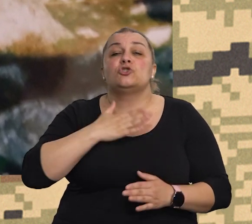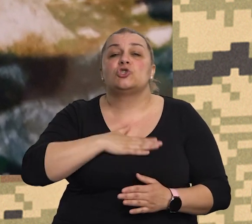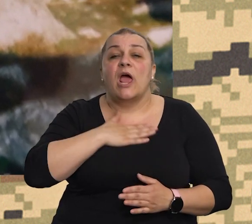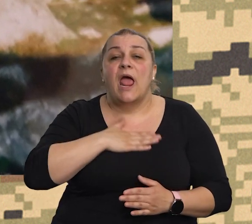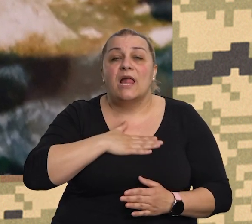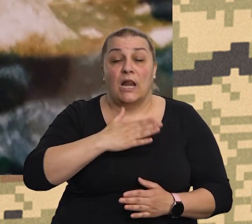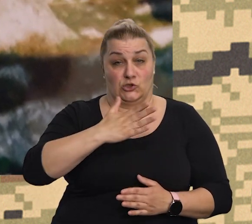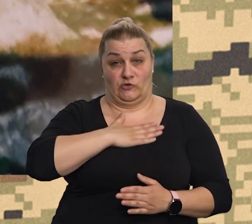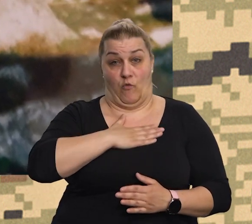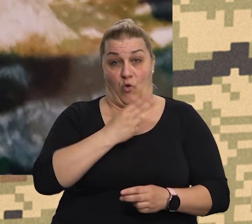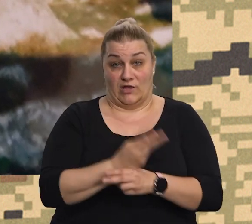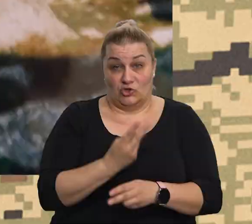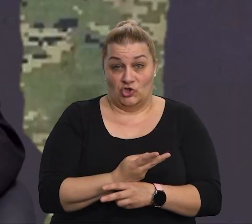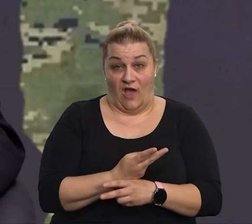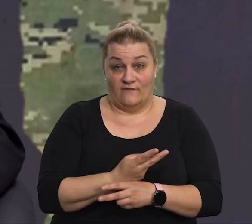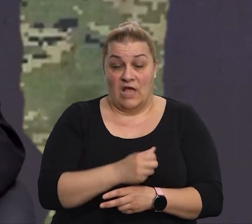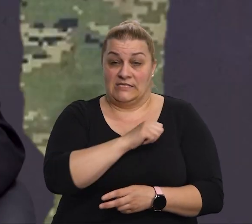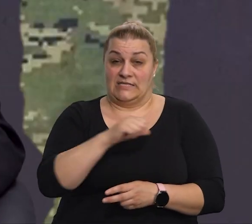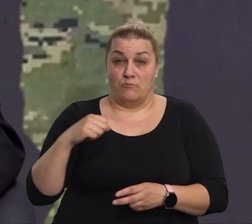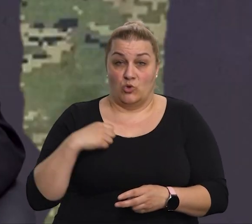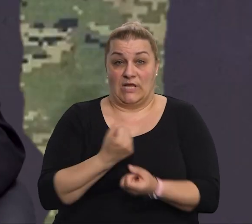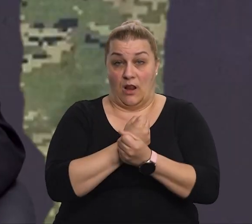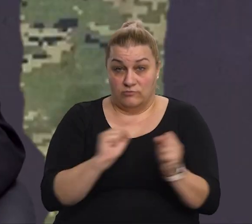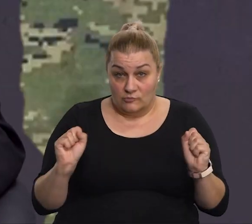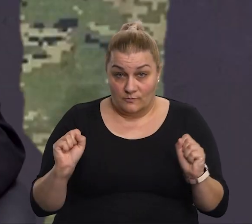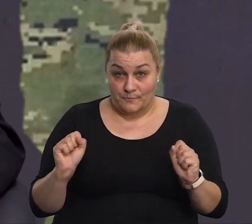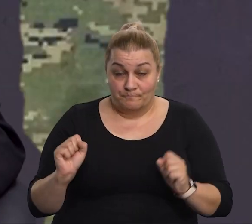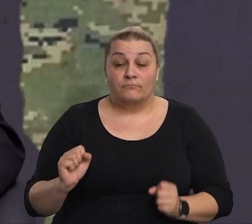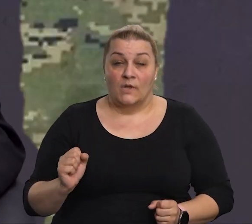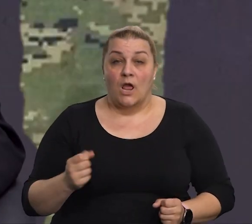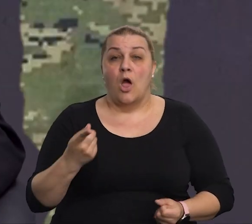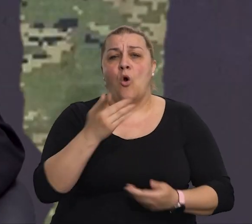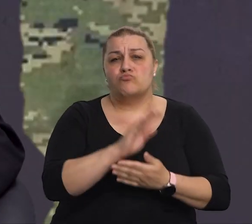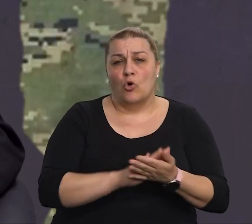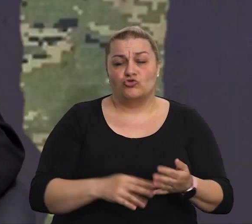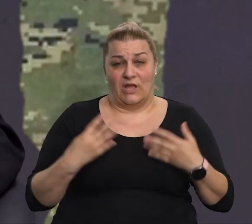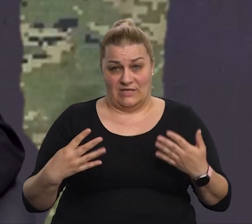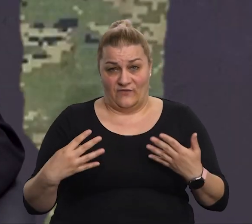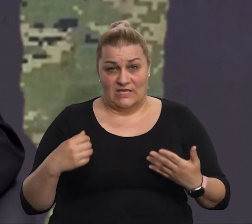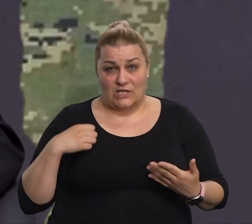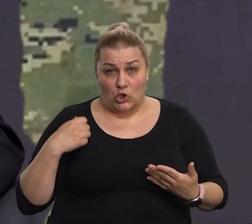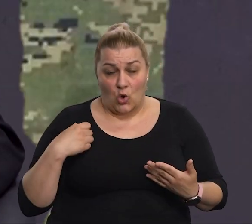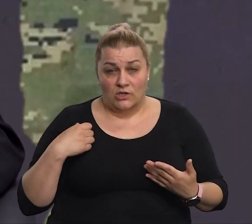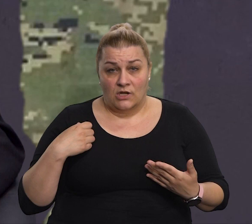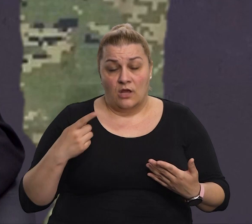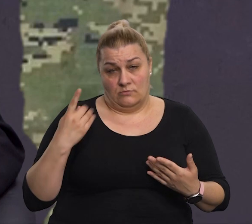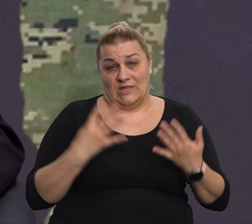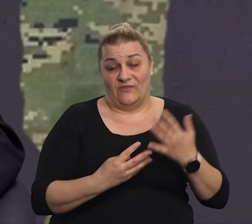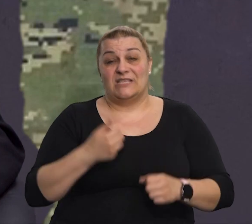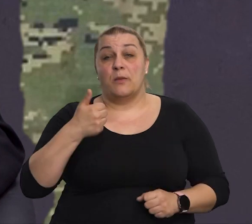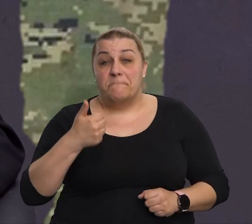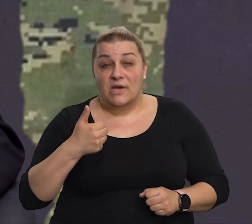suverenu, samostalu. Međutim, tih dana, o sami početak 90. godina, 91. godine,